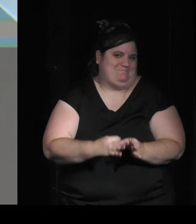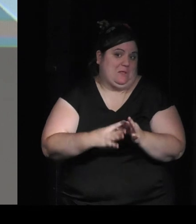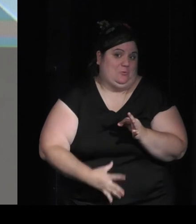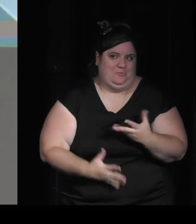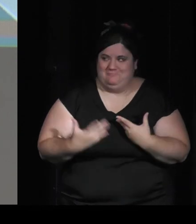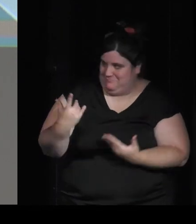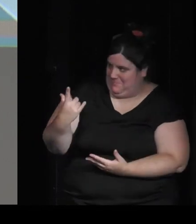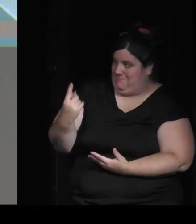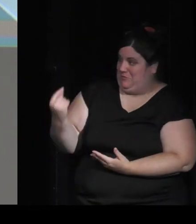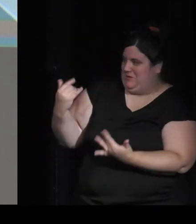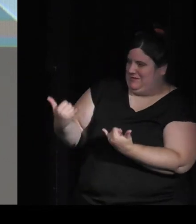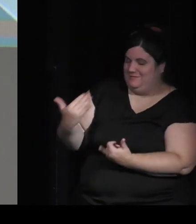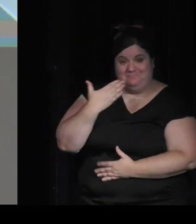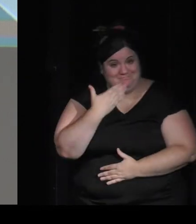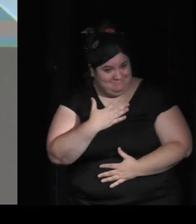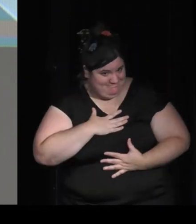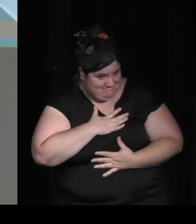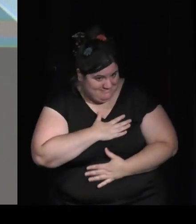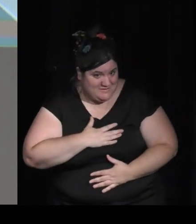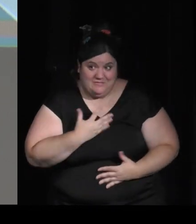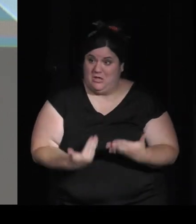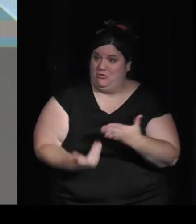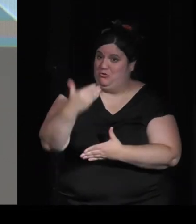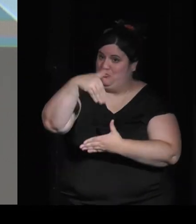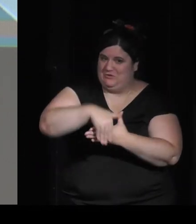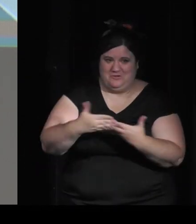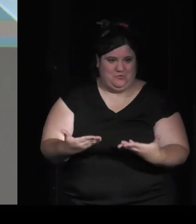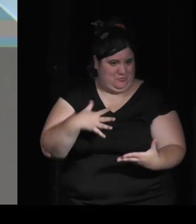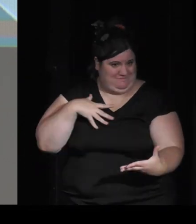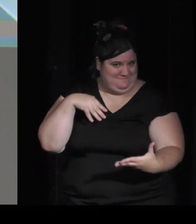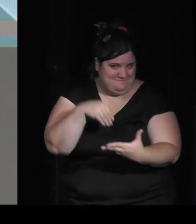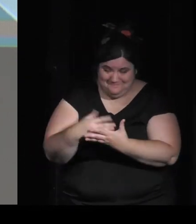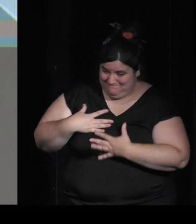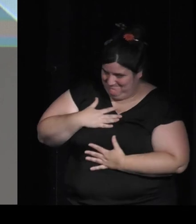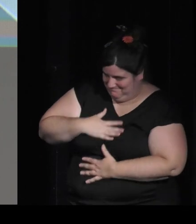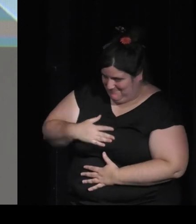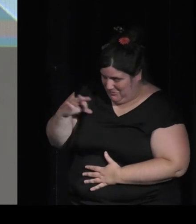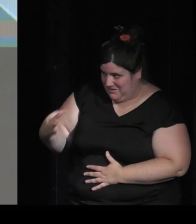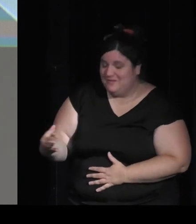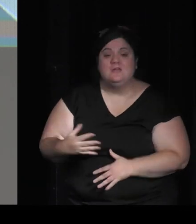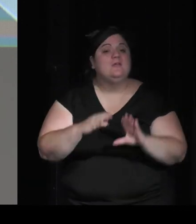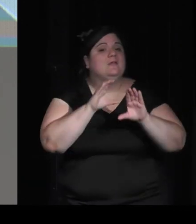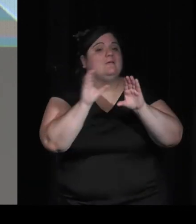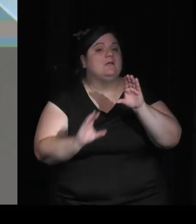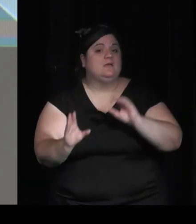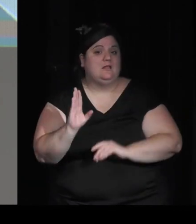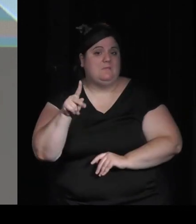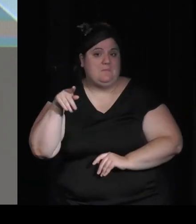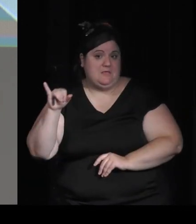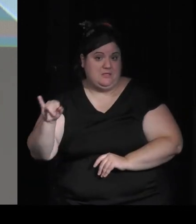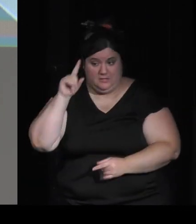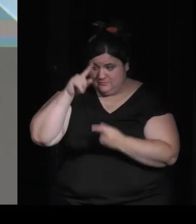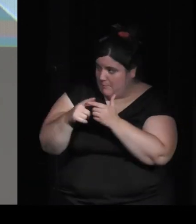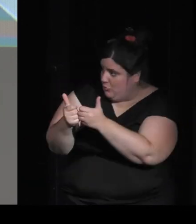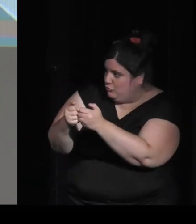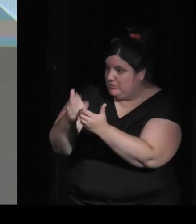ce partenariat ravie de faire partie aussi de cette journée aujourd'hui et ravie aussi que la BPI donne autant de place aux jeux vidéo et j'espère